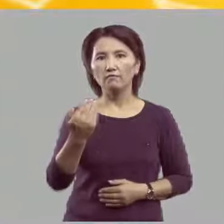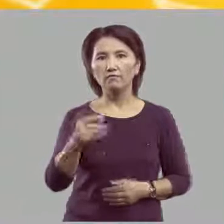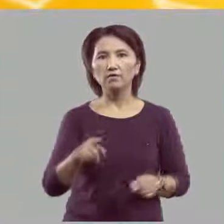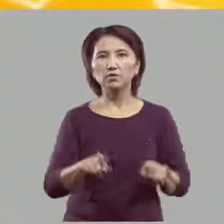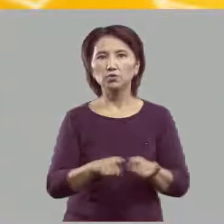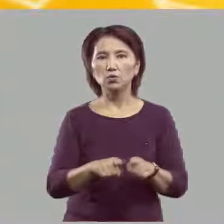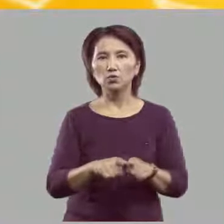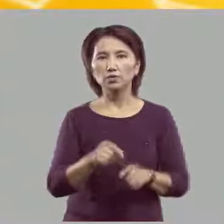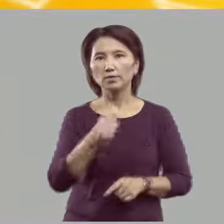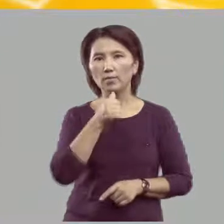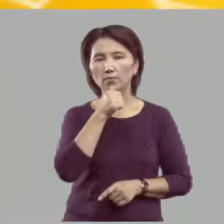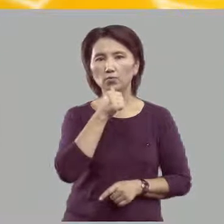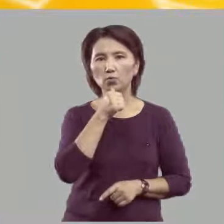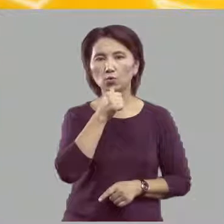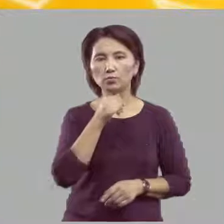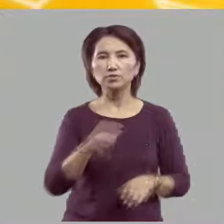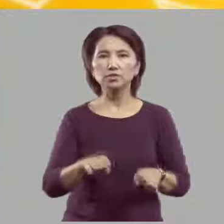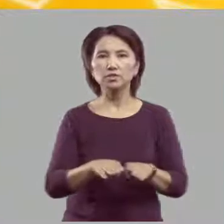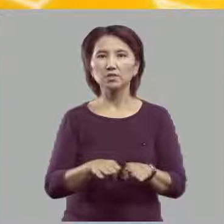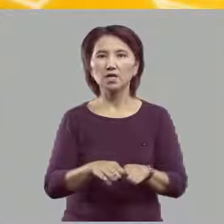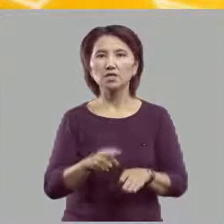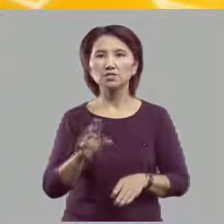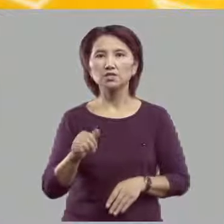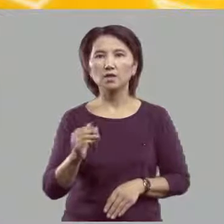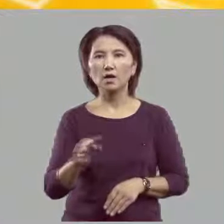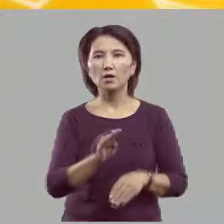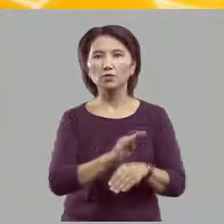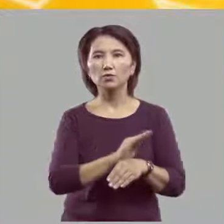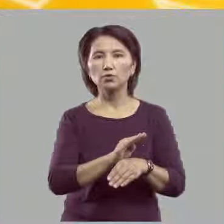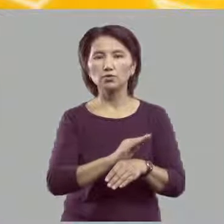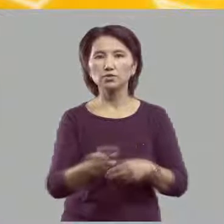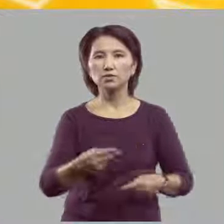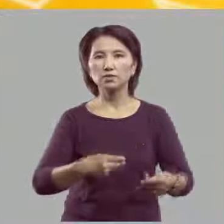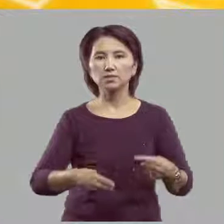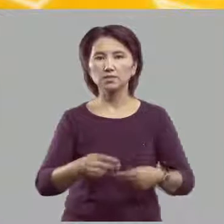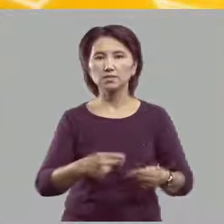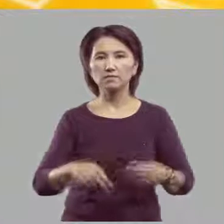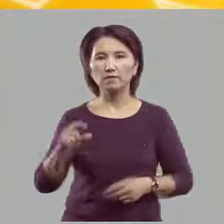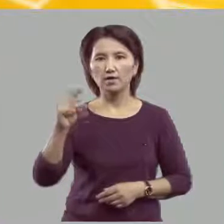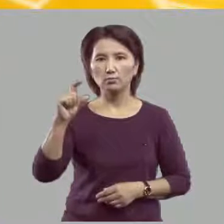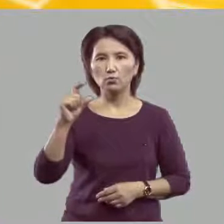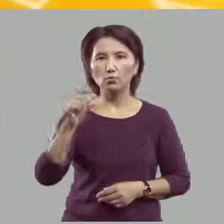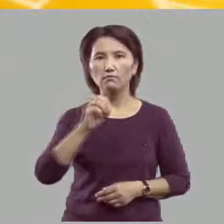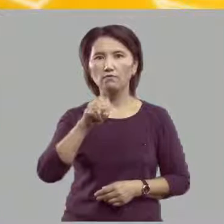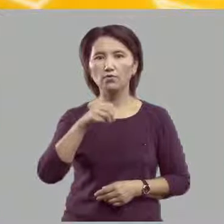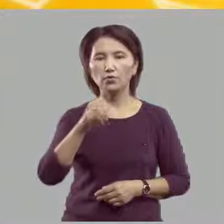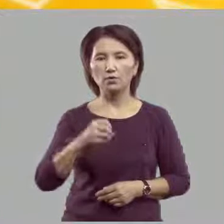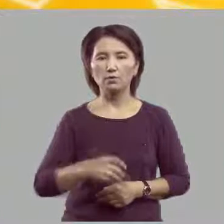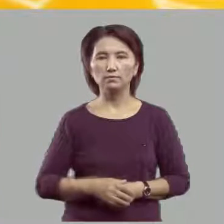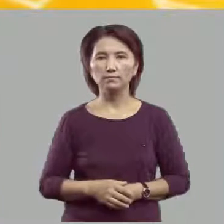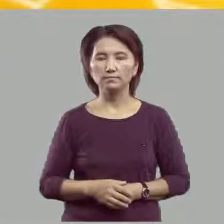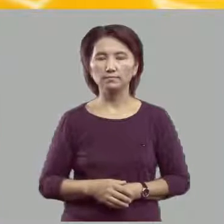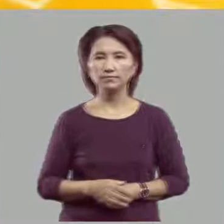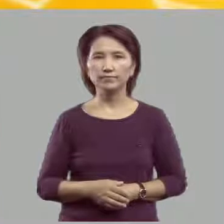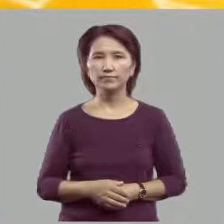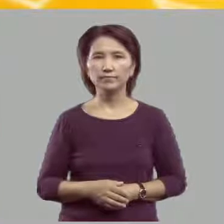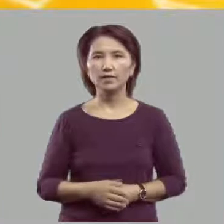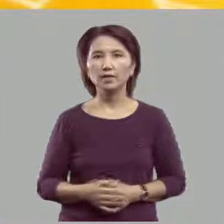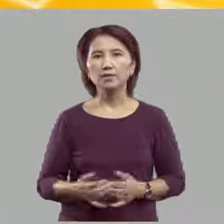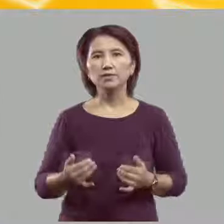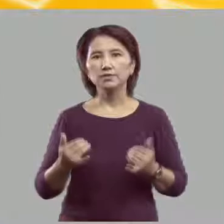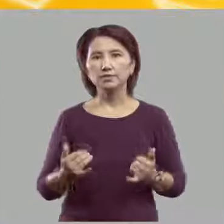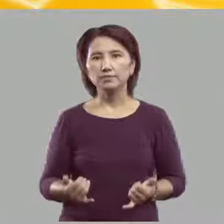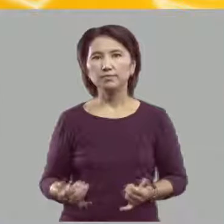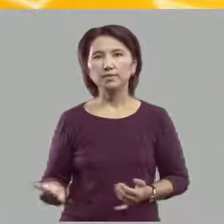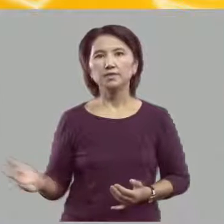попробуйте, так же, как ёжик, нарисовать букву Ё. А